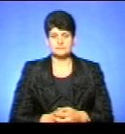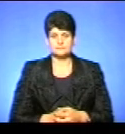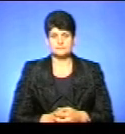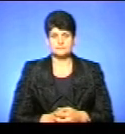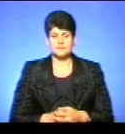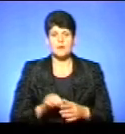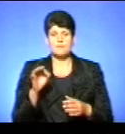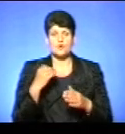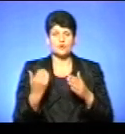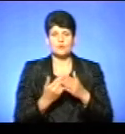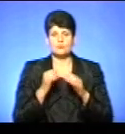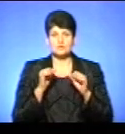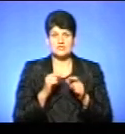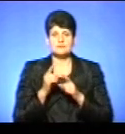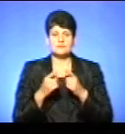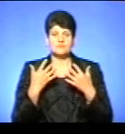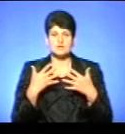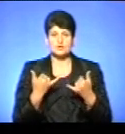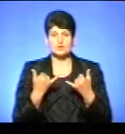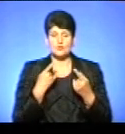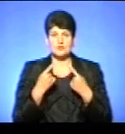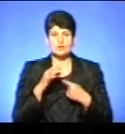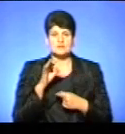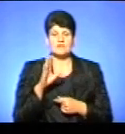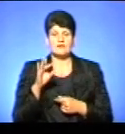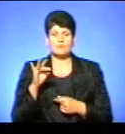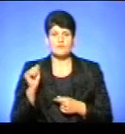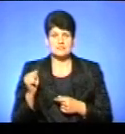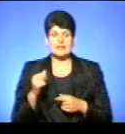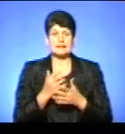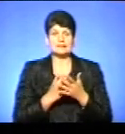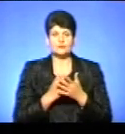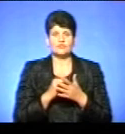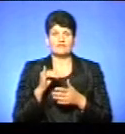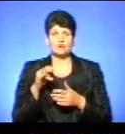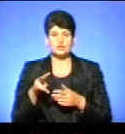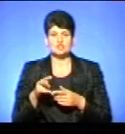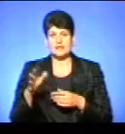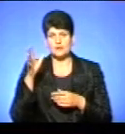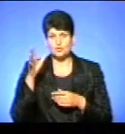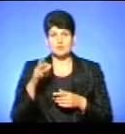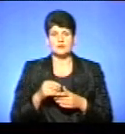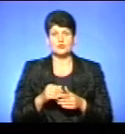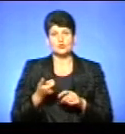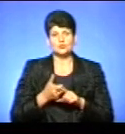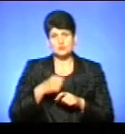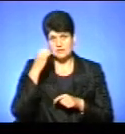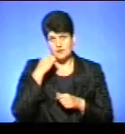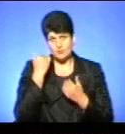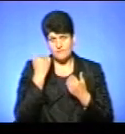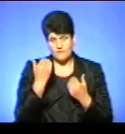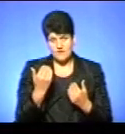Про нові можливі зміни ми сьогодні говорили з Оксаною Вербовацькою, кандидатом фіологічних наук та доцентом. Дуже дякуємо вам.